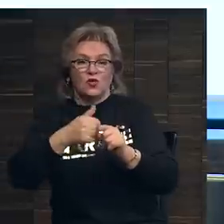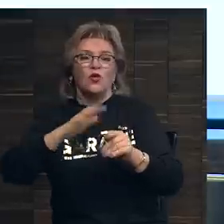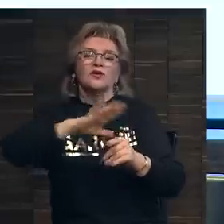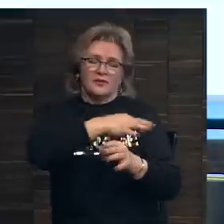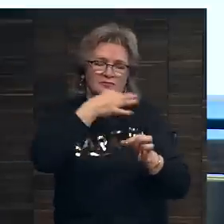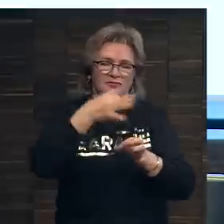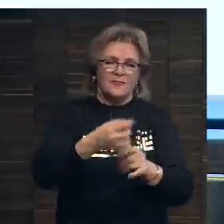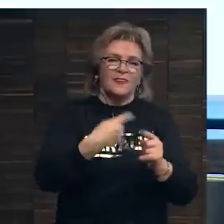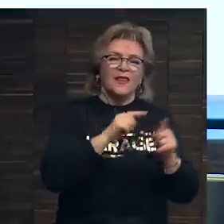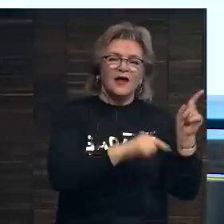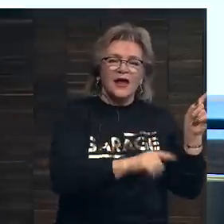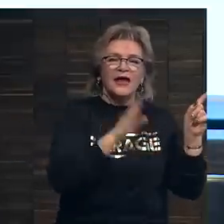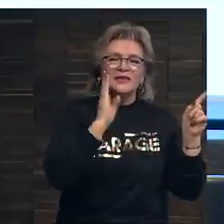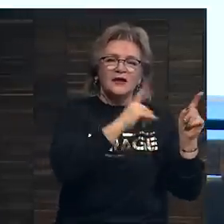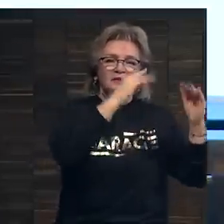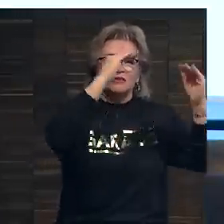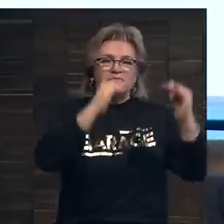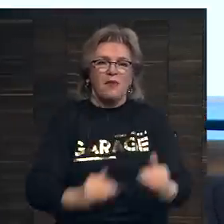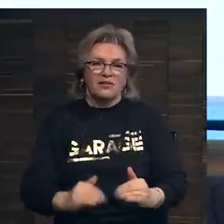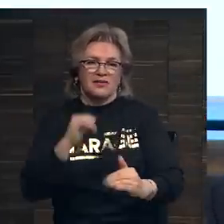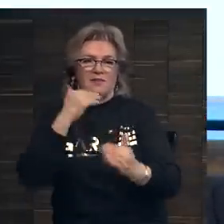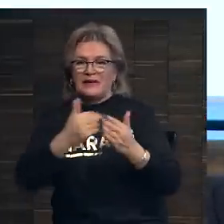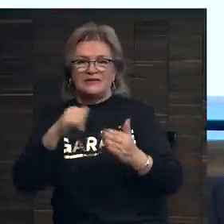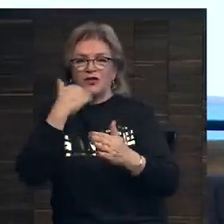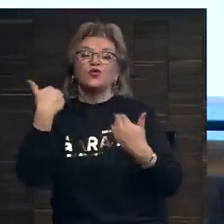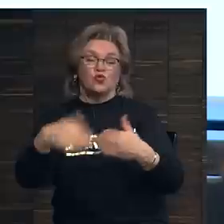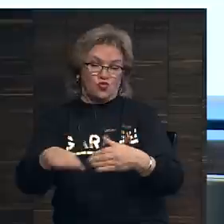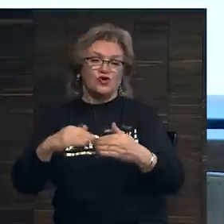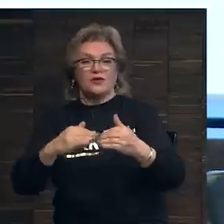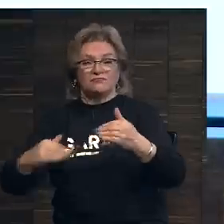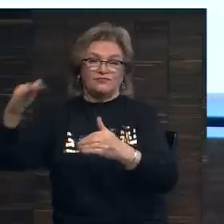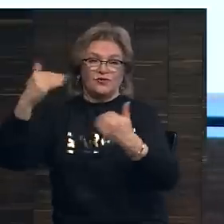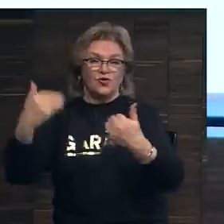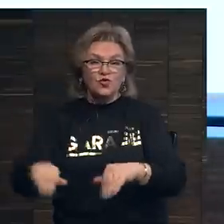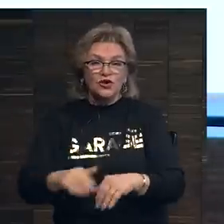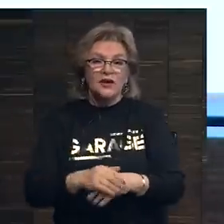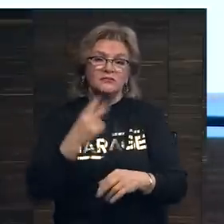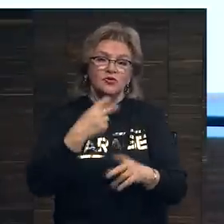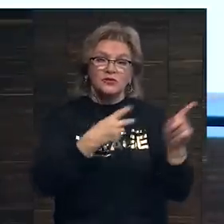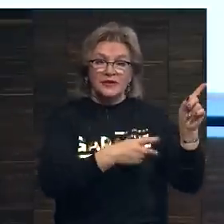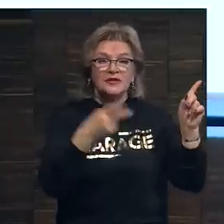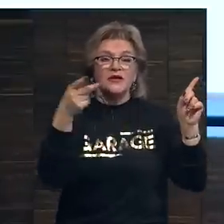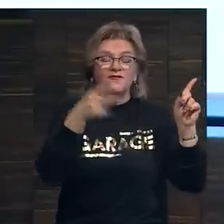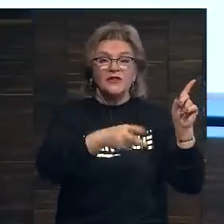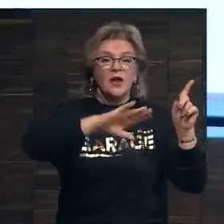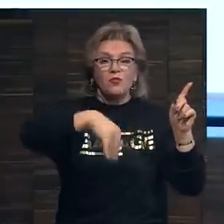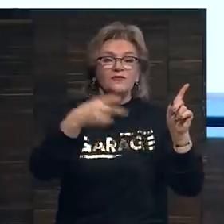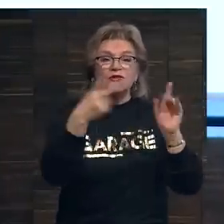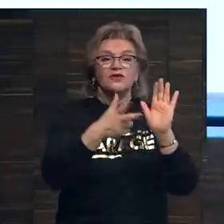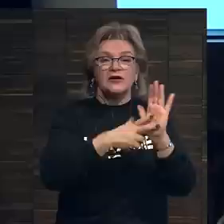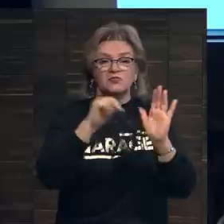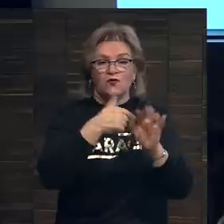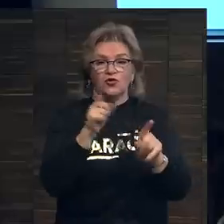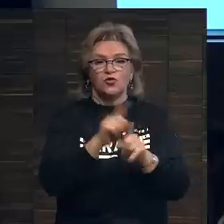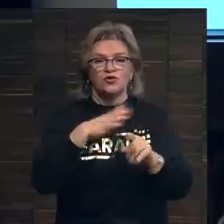вам расскажу, что вот этот спад в последние годы уже преодолен. Но, смотрите, после 2008 года